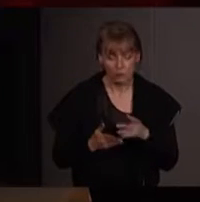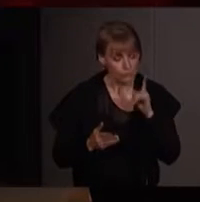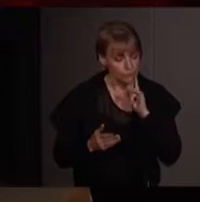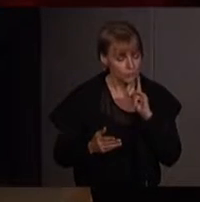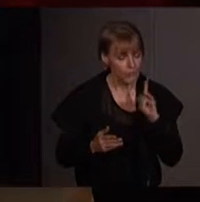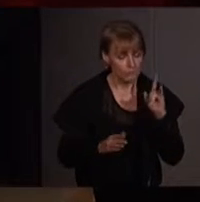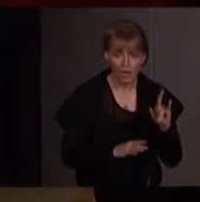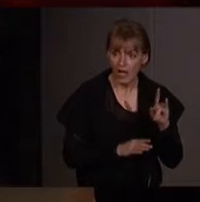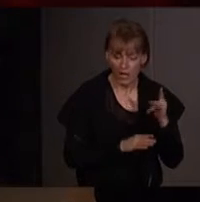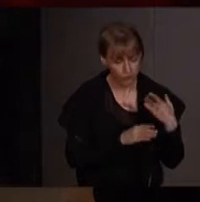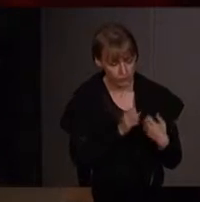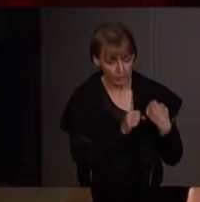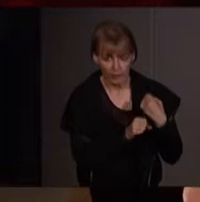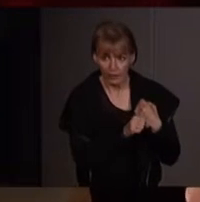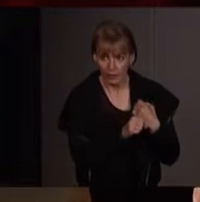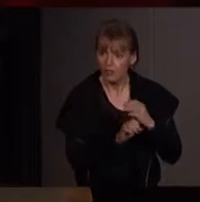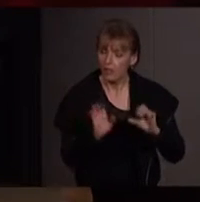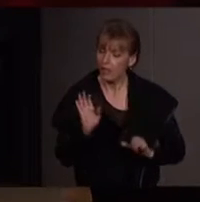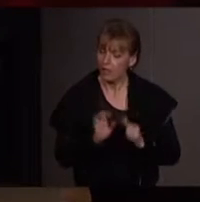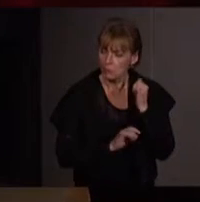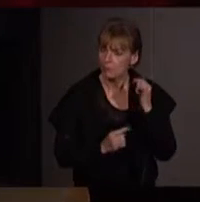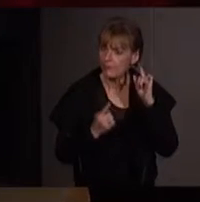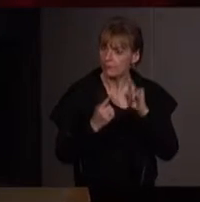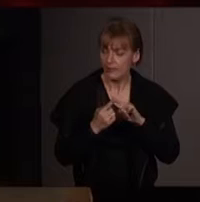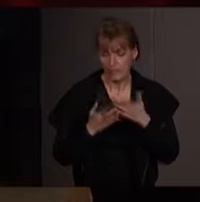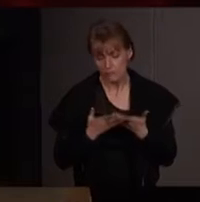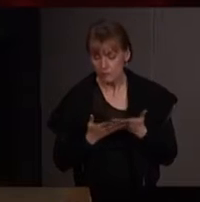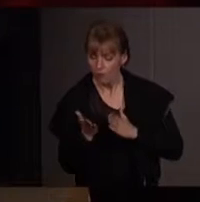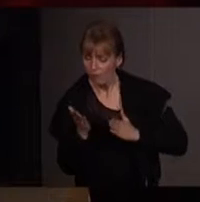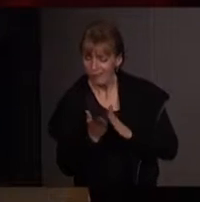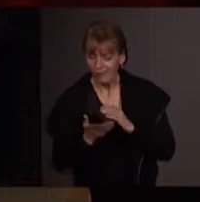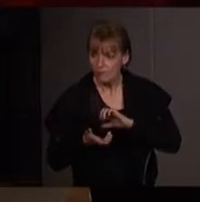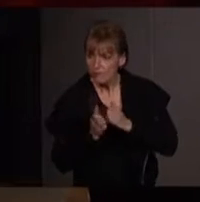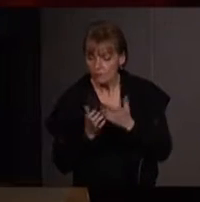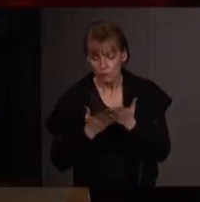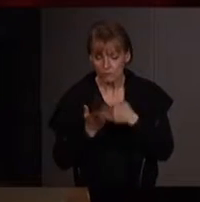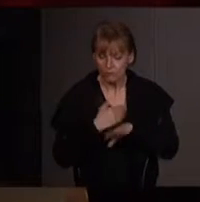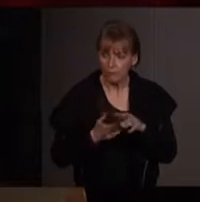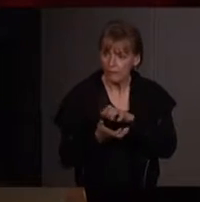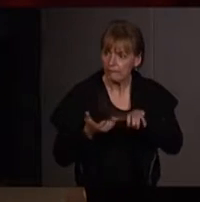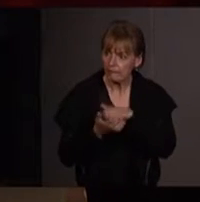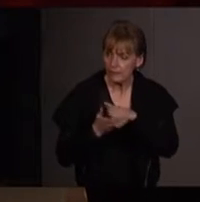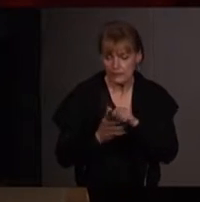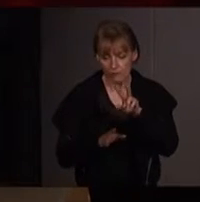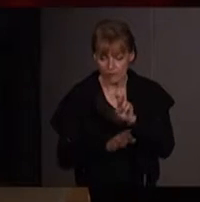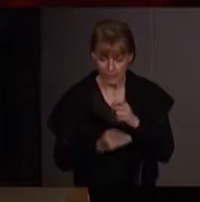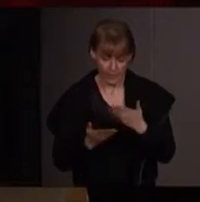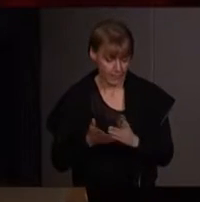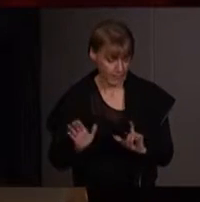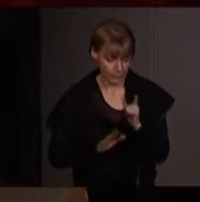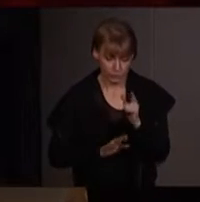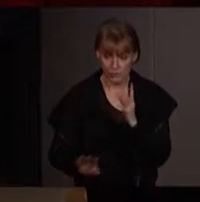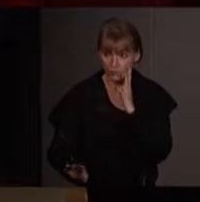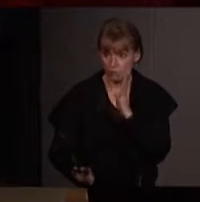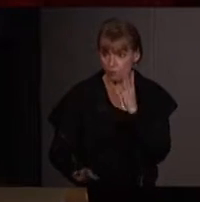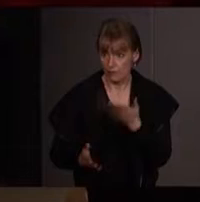dans la première portée sur que peut la fiction face à la crise écologique. Et aujourd'hui, c'est la deuxième de ce cycle